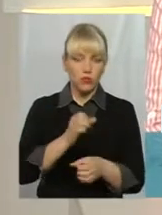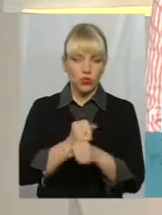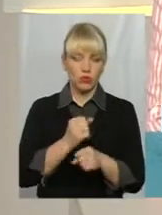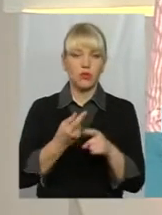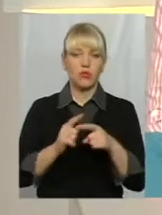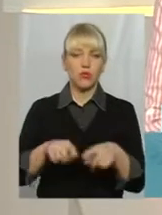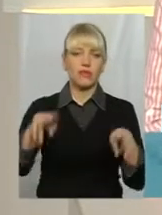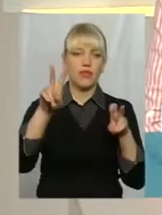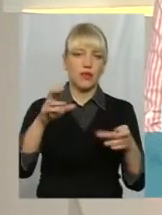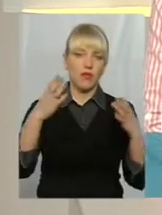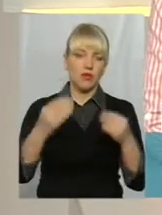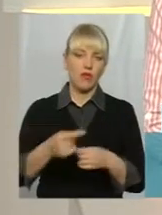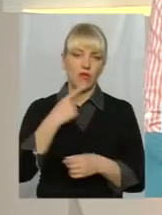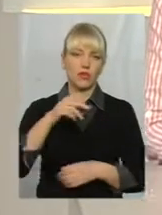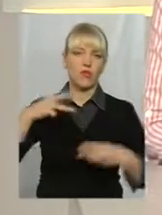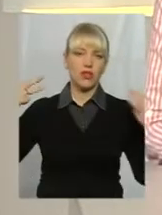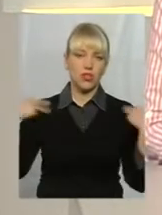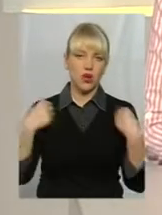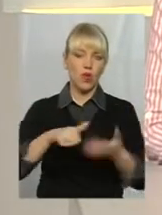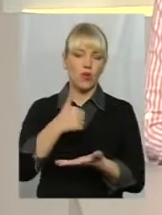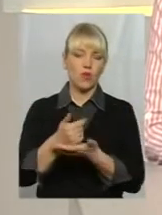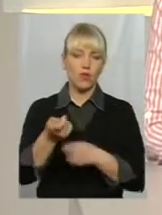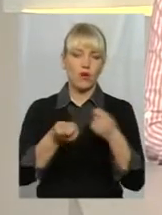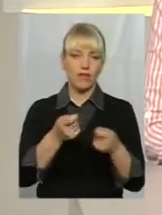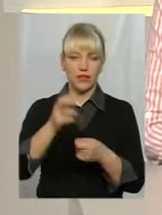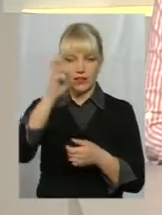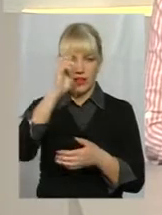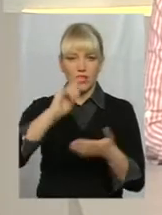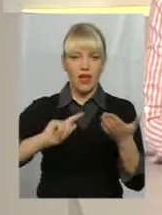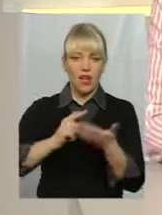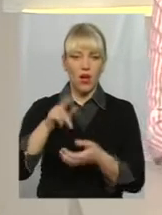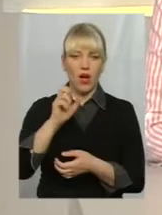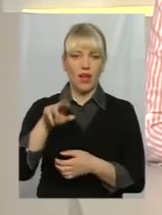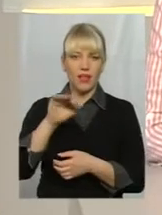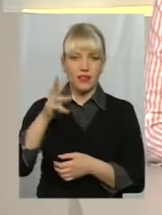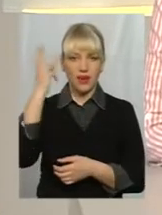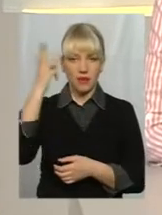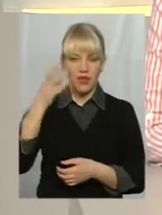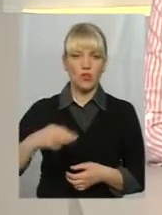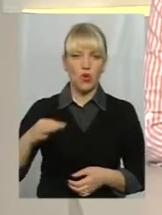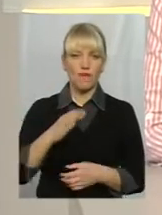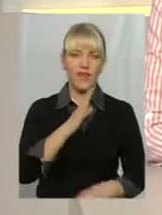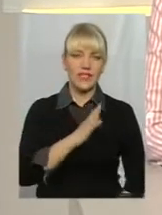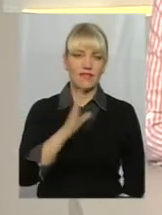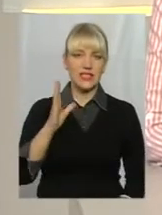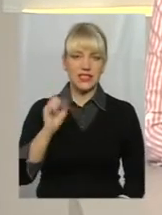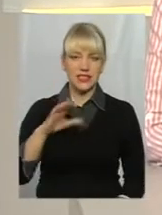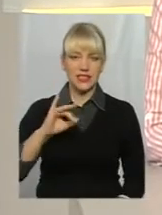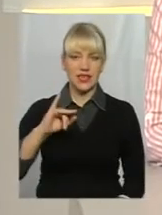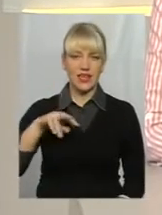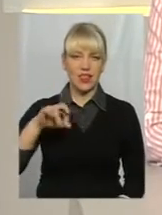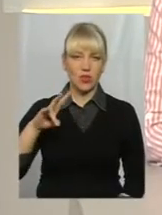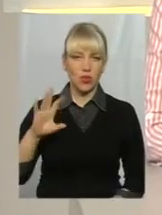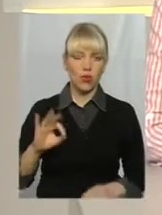темі дня говоримо із начальником головного управління Держгеокадастру у Хмельницькій області Василем Василенком та директором